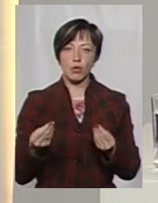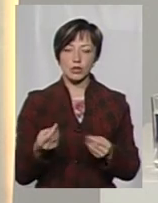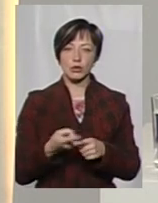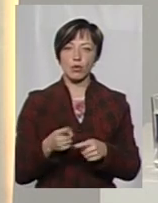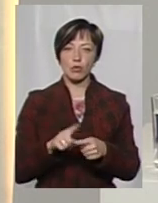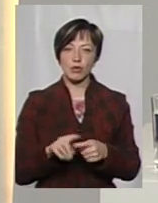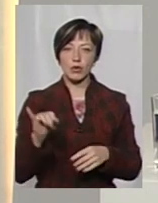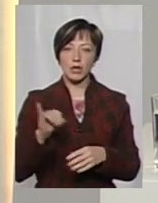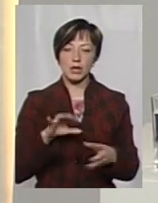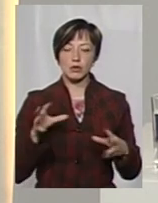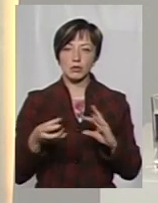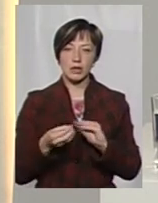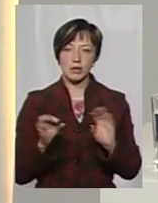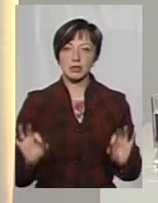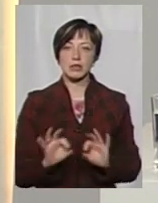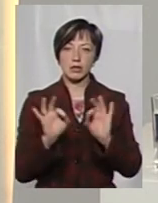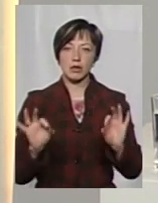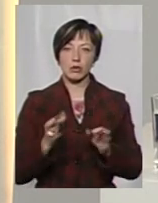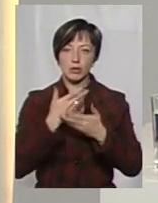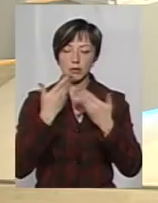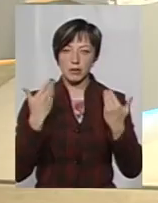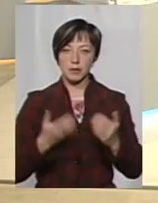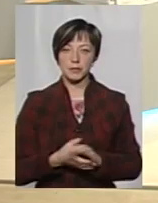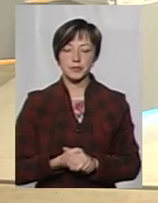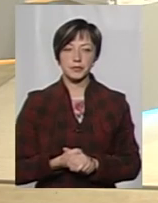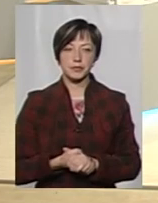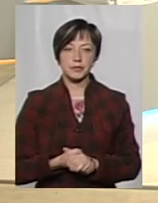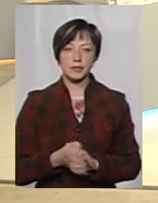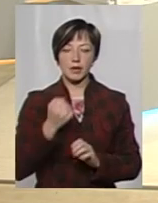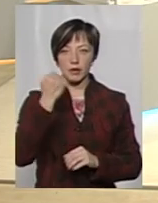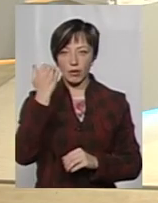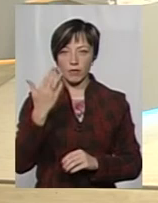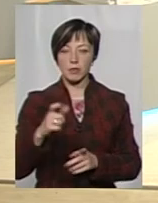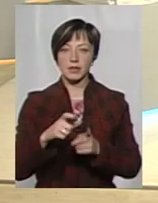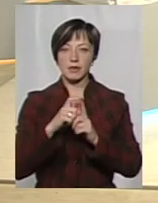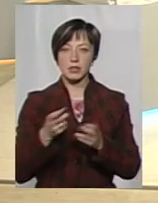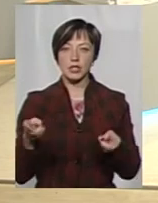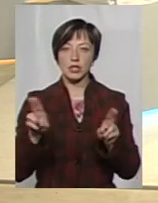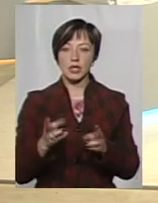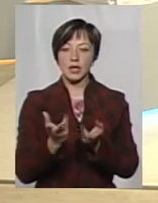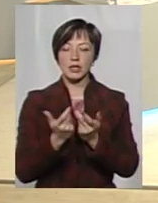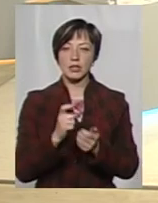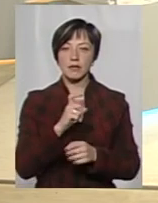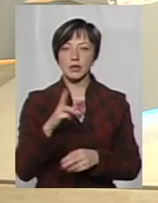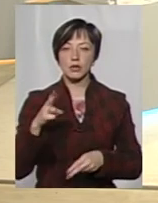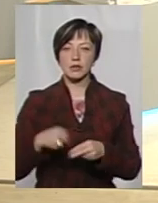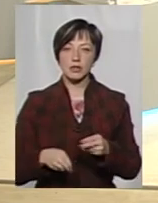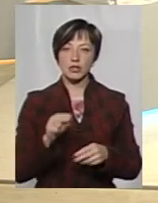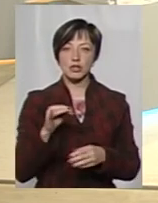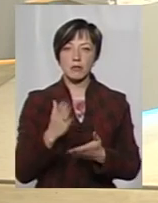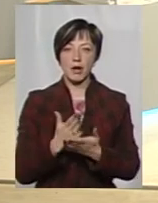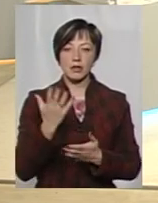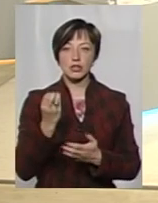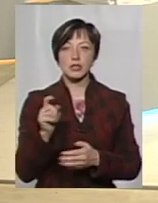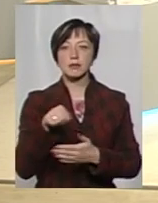і результату ніякого немає. Дякую вам за відповіді. Лишається лічені хвилини до завершення. Чи маєте